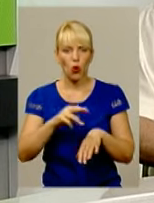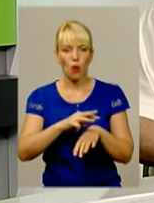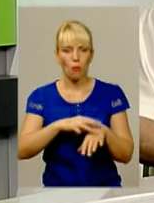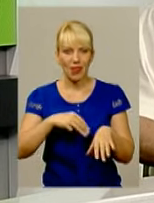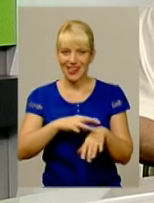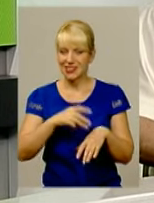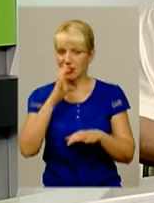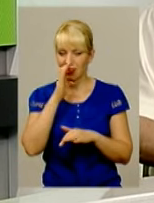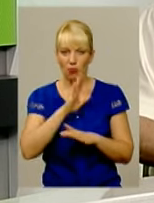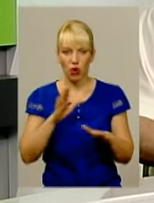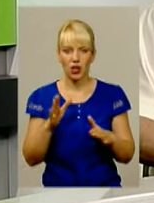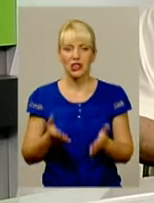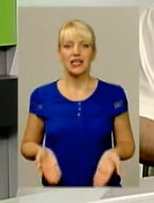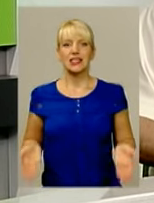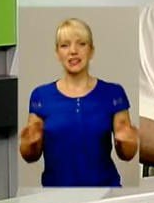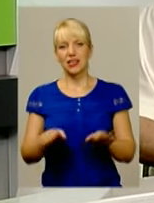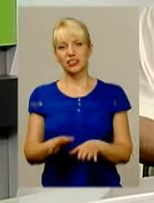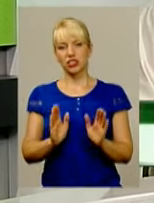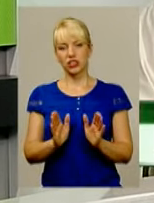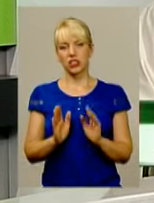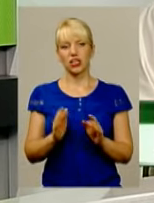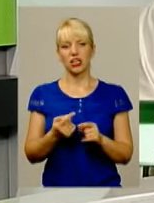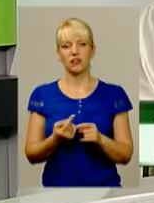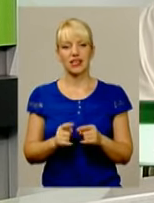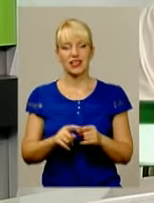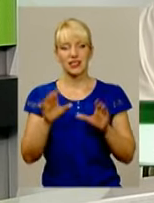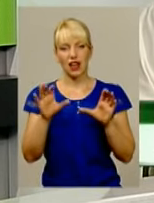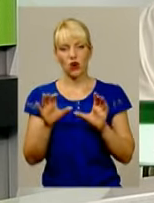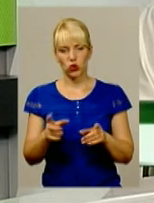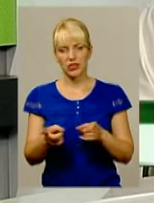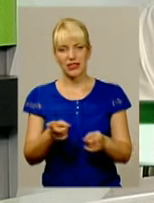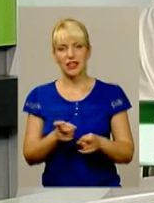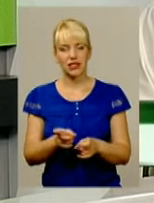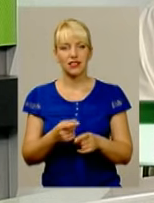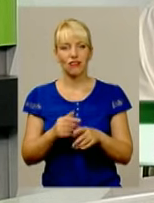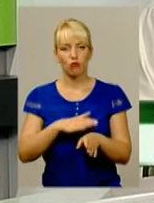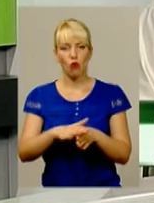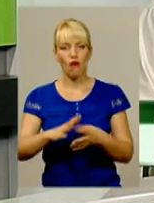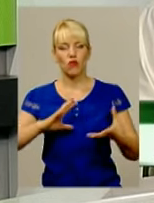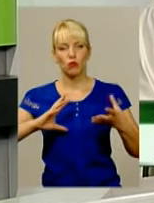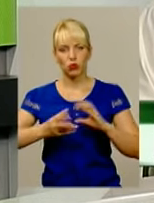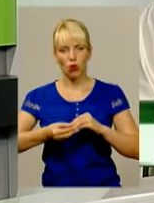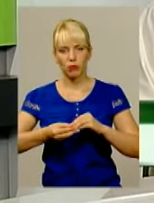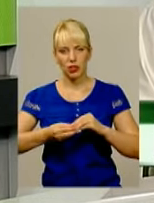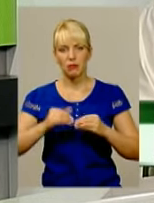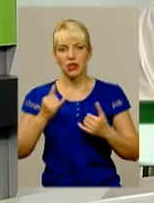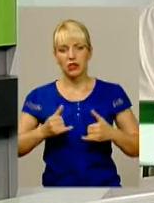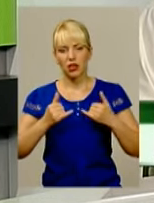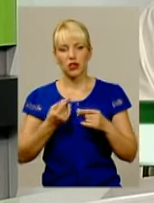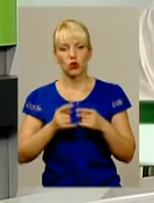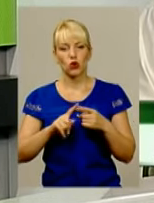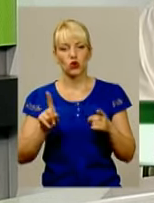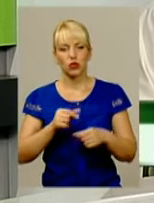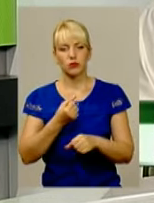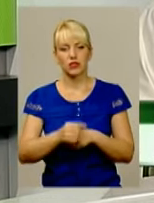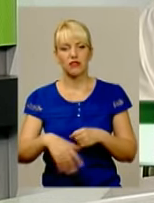досить непоганий. Залишилося тільки його, можливо, задіяти в повному об'ємі для того, щоб заставити